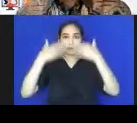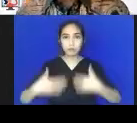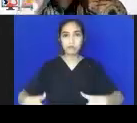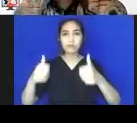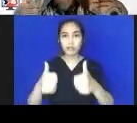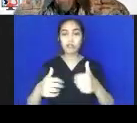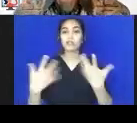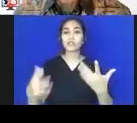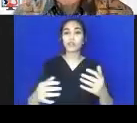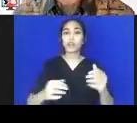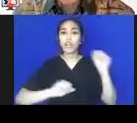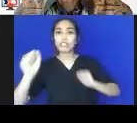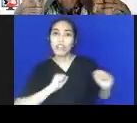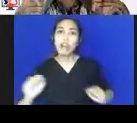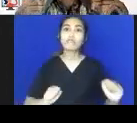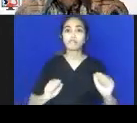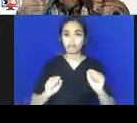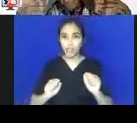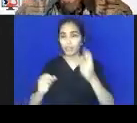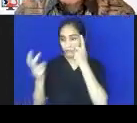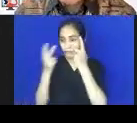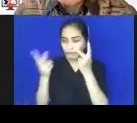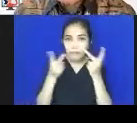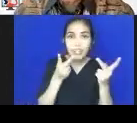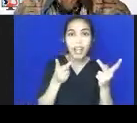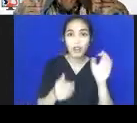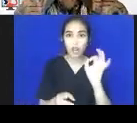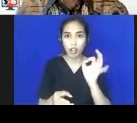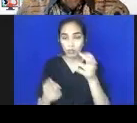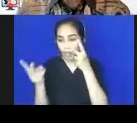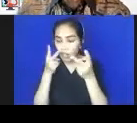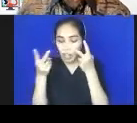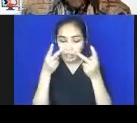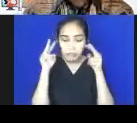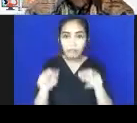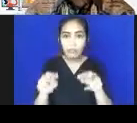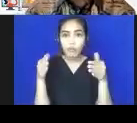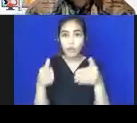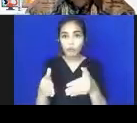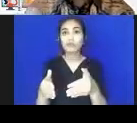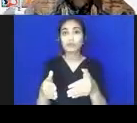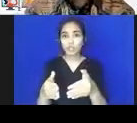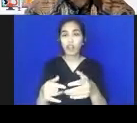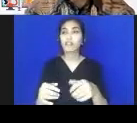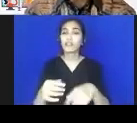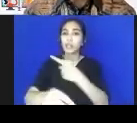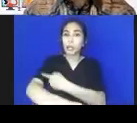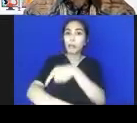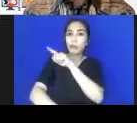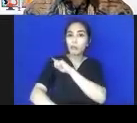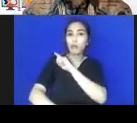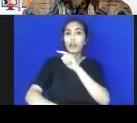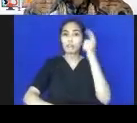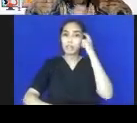untuk melahirkan juga kemampuan motorik kasarnya, kemampuan sosial emosional, kemampuan kognitif, dan juga kemampuan